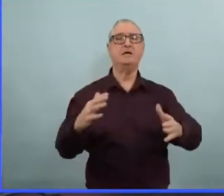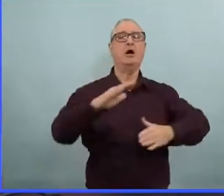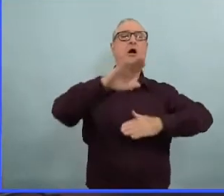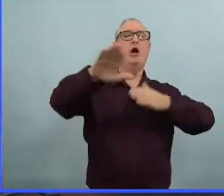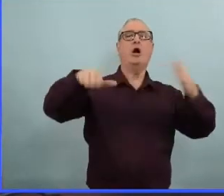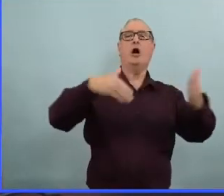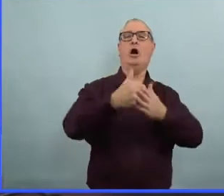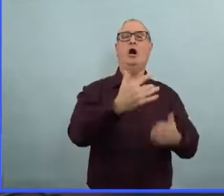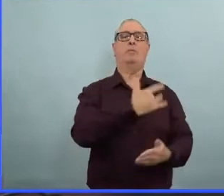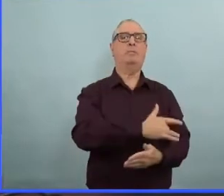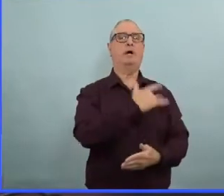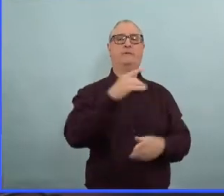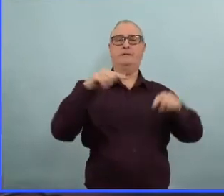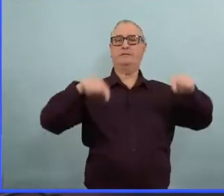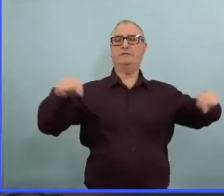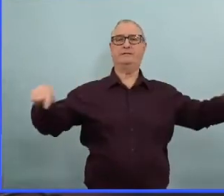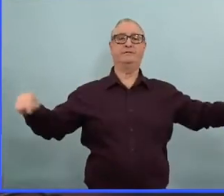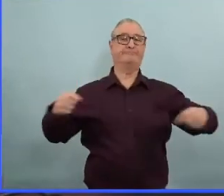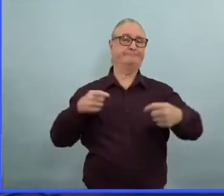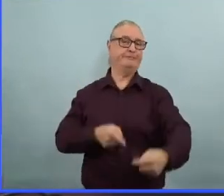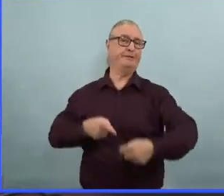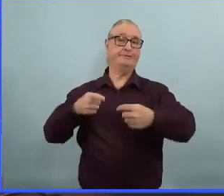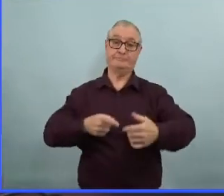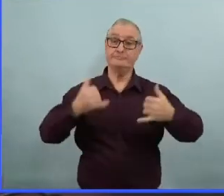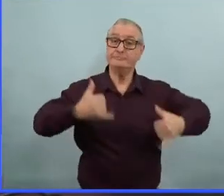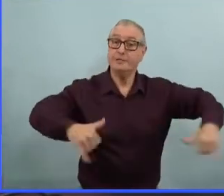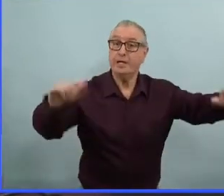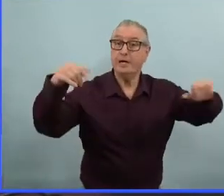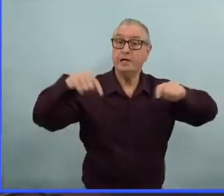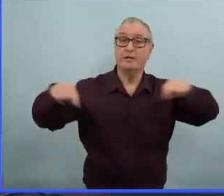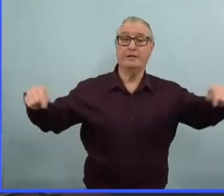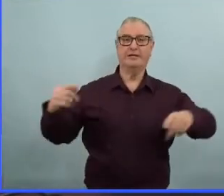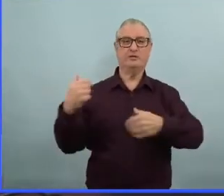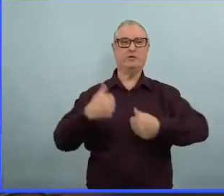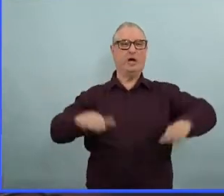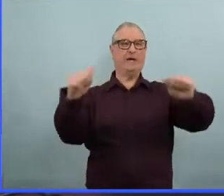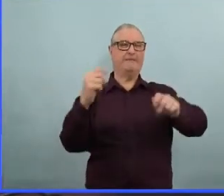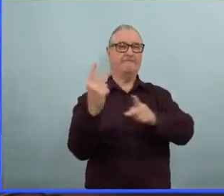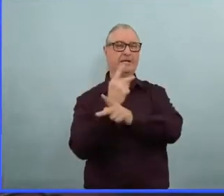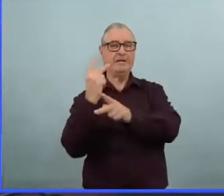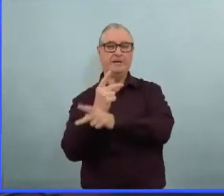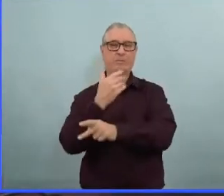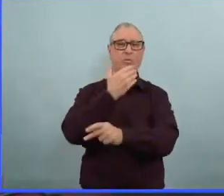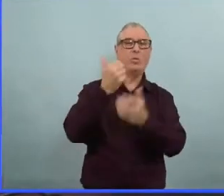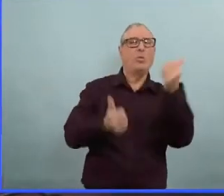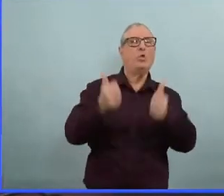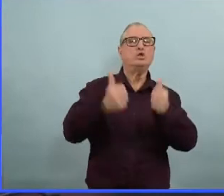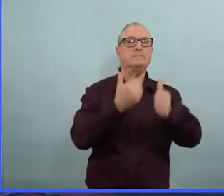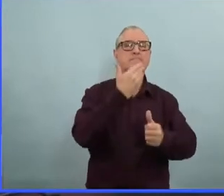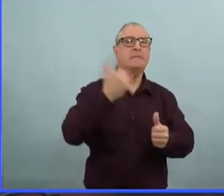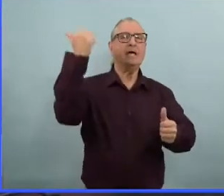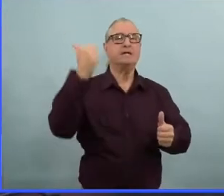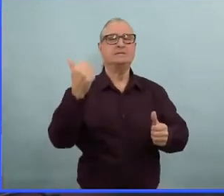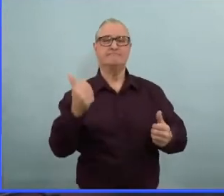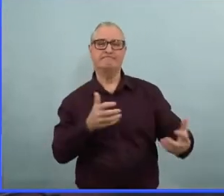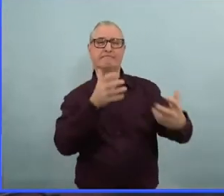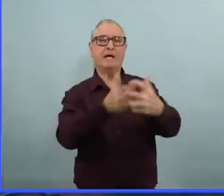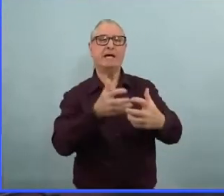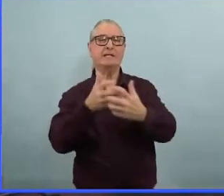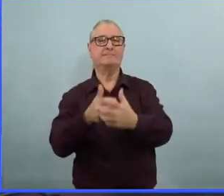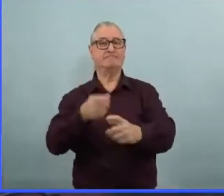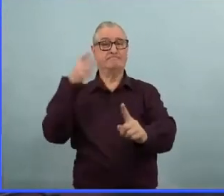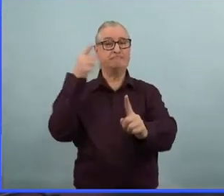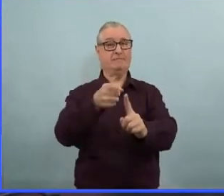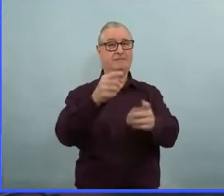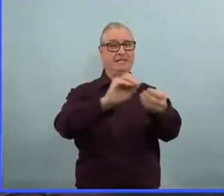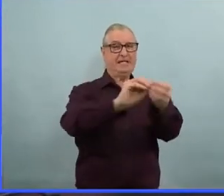envisager quoi faire. Nous, l'avons envisagé aussi. Et on a utilisé d'autres approches, mais c'est vraiment difficile de limiter la taille